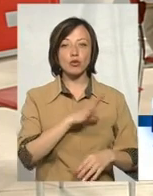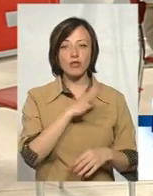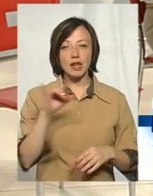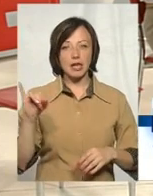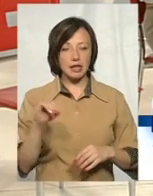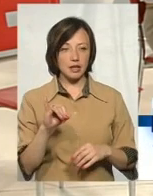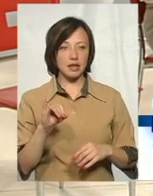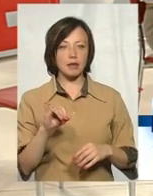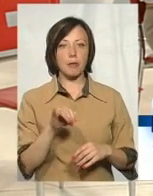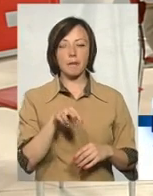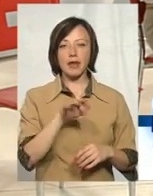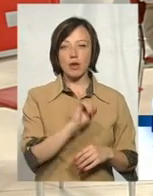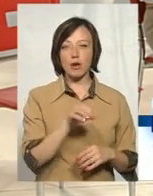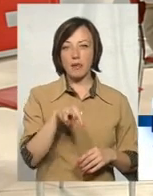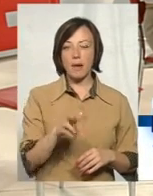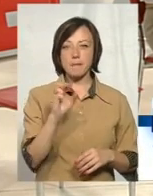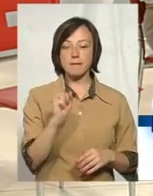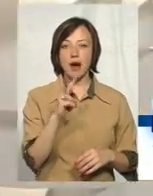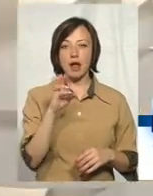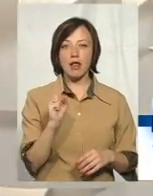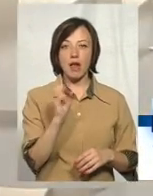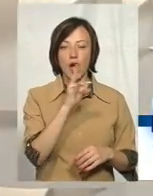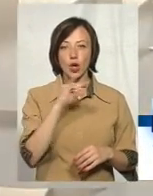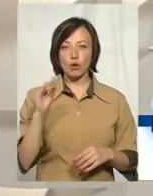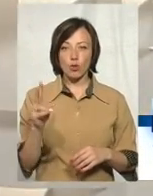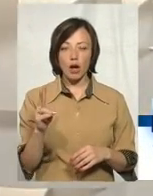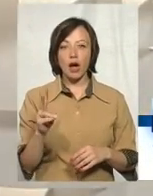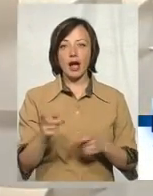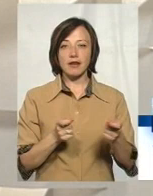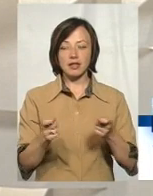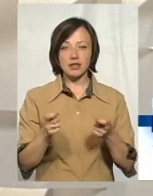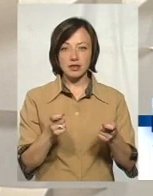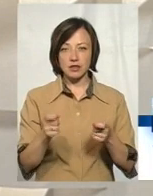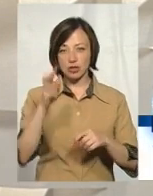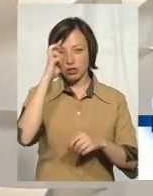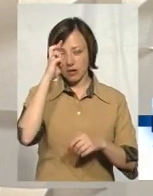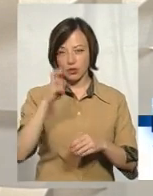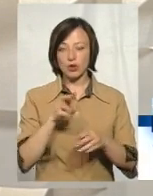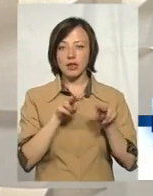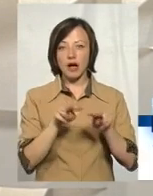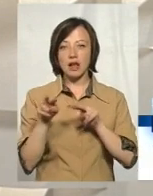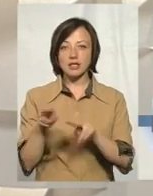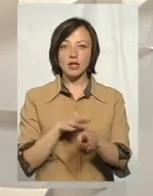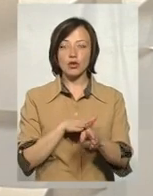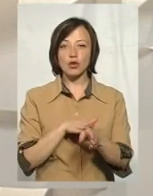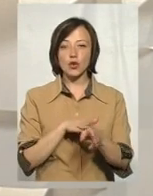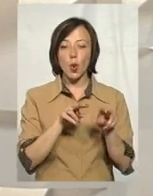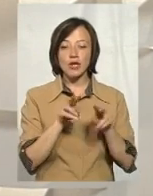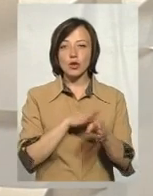і Ігора Михайловича Баланюка, керівника управління державного нагляду за дотриманням санітарного законодавства